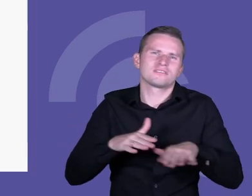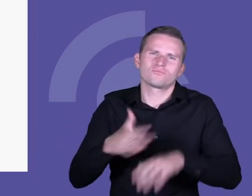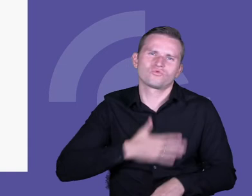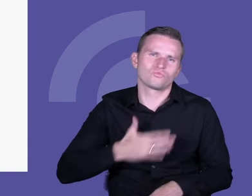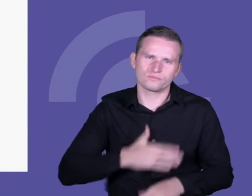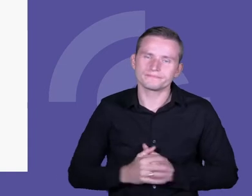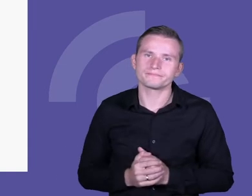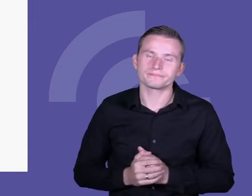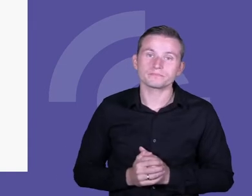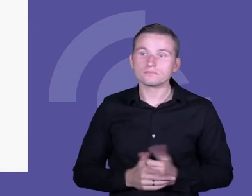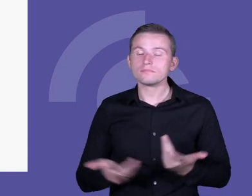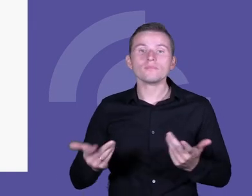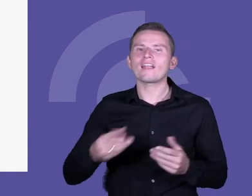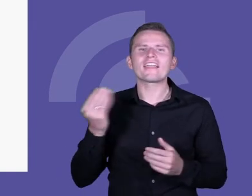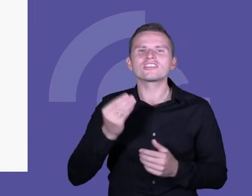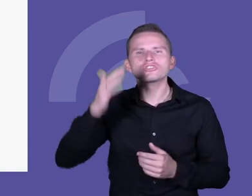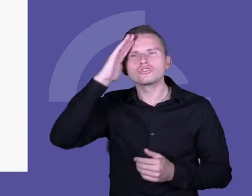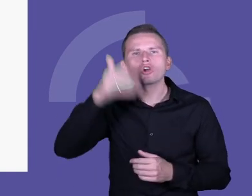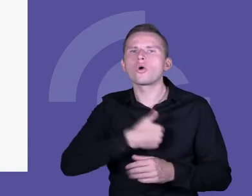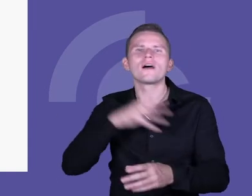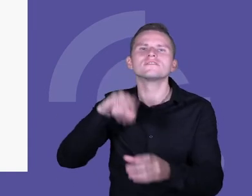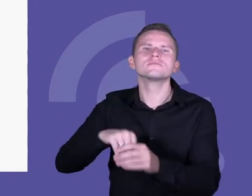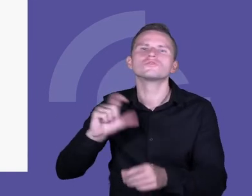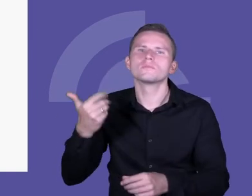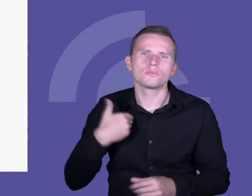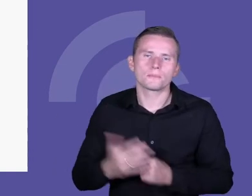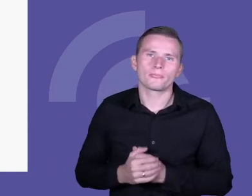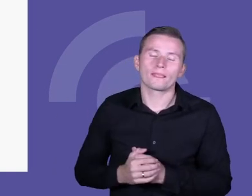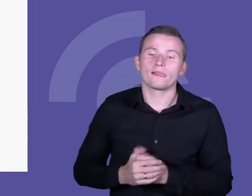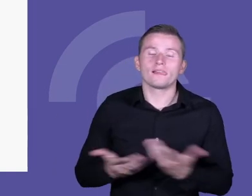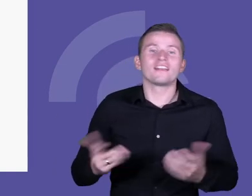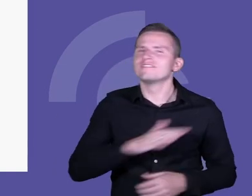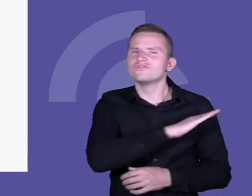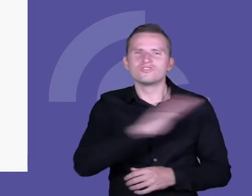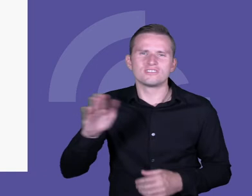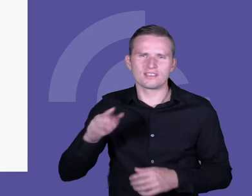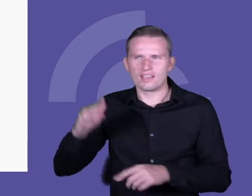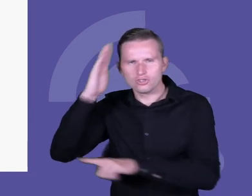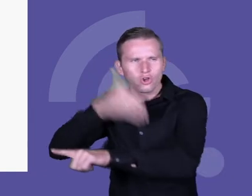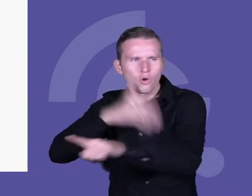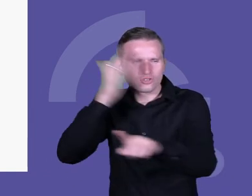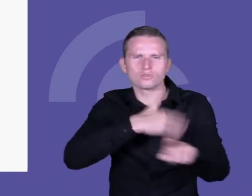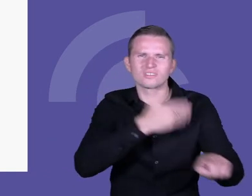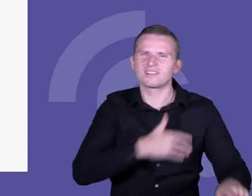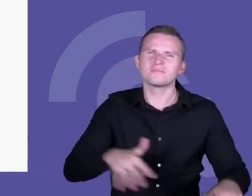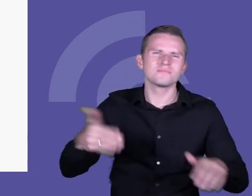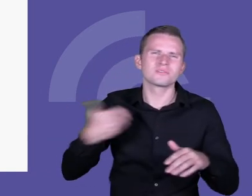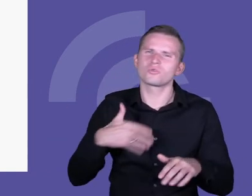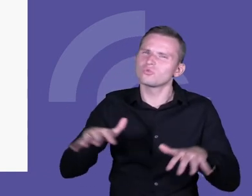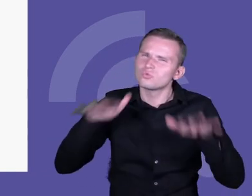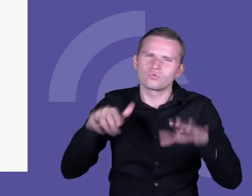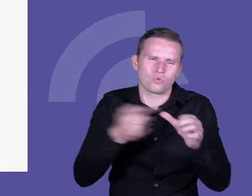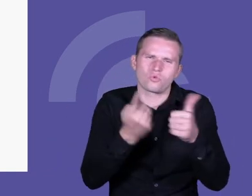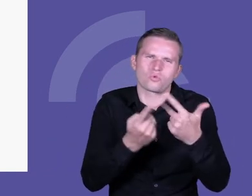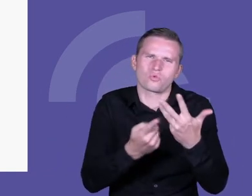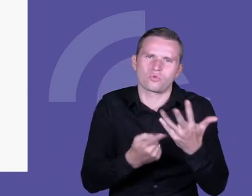Co się działo w szkołach? Jeszcze może trochę konkretnie. Ja chcę powiedzieć, że we wszystkich naszych szkołach działo się bardzo wiele, bardzo różnych rzeczy.